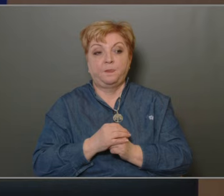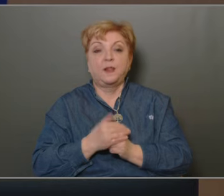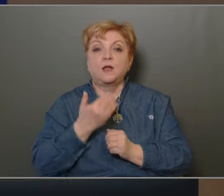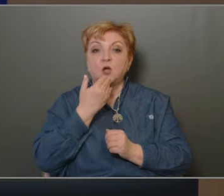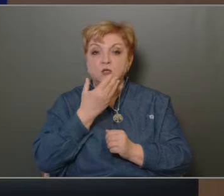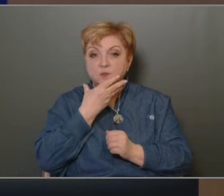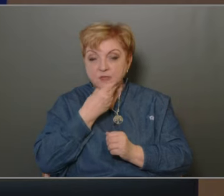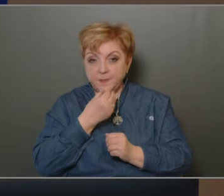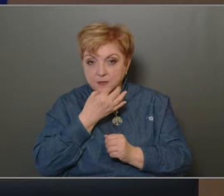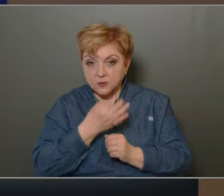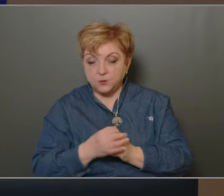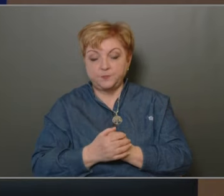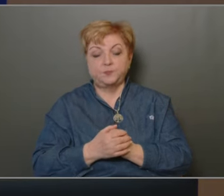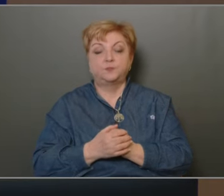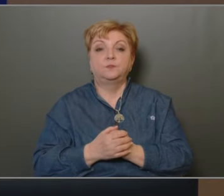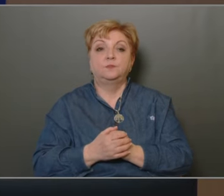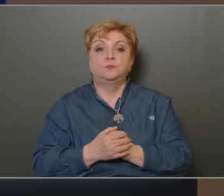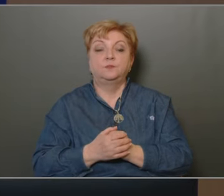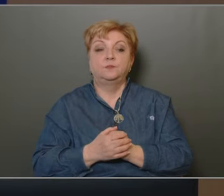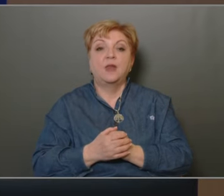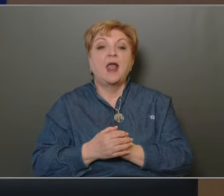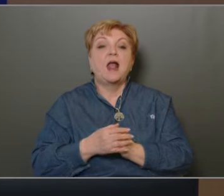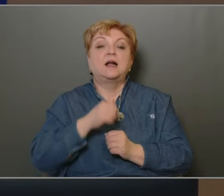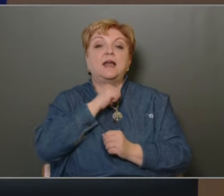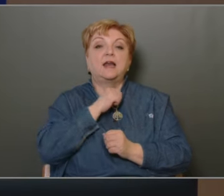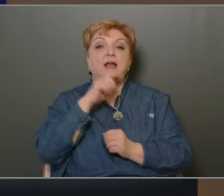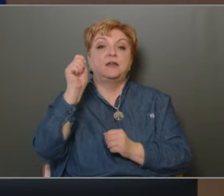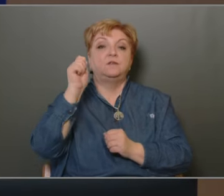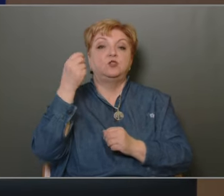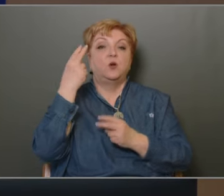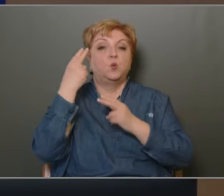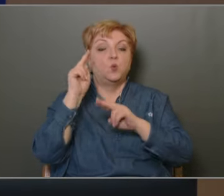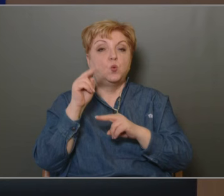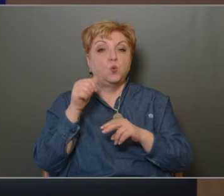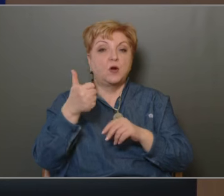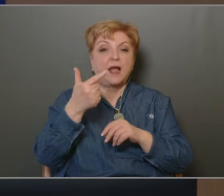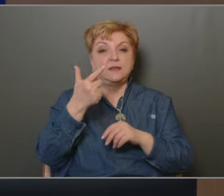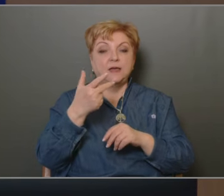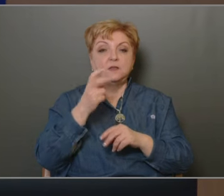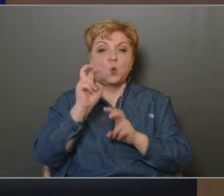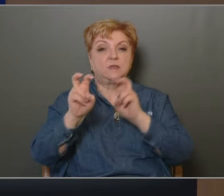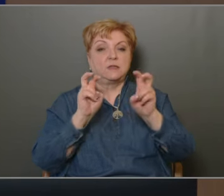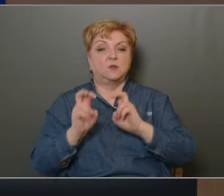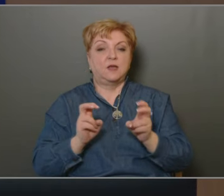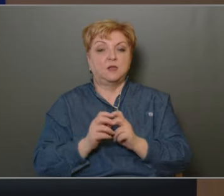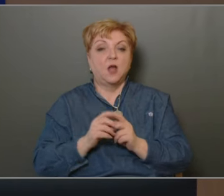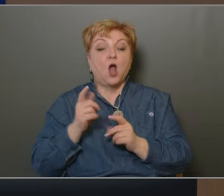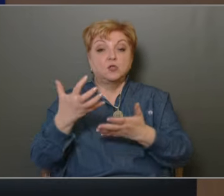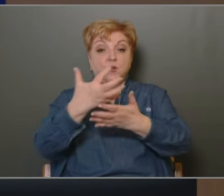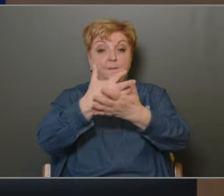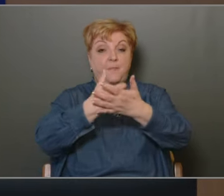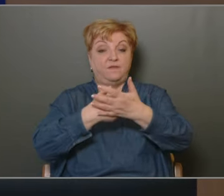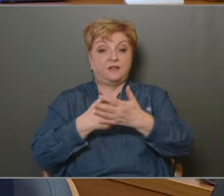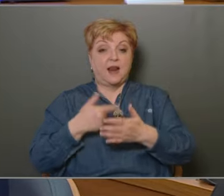Köszönöm polgármester úr, Gergely képviselő úr egy-két hozzászólására. Az, hogy a